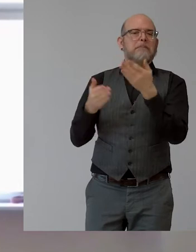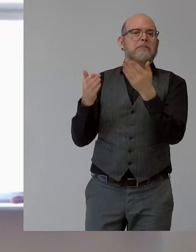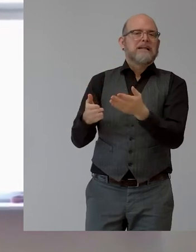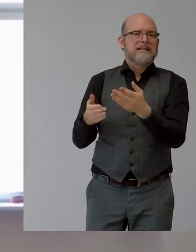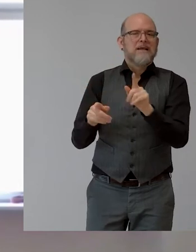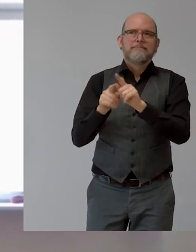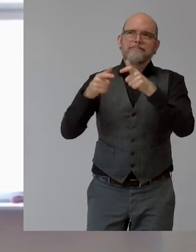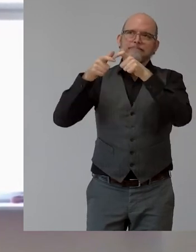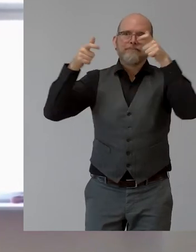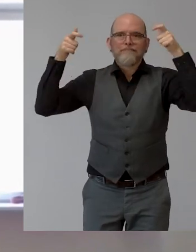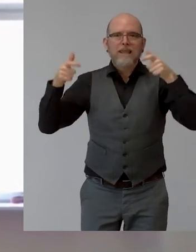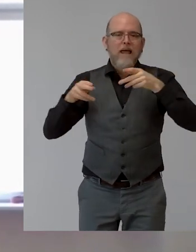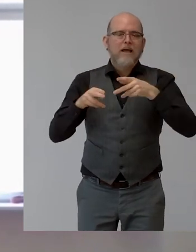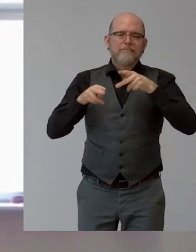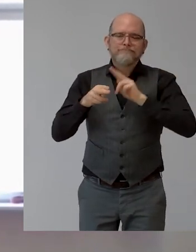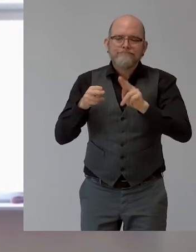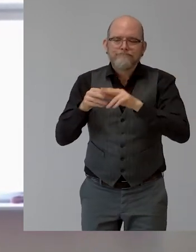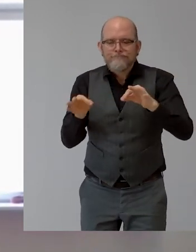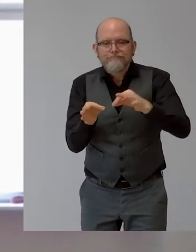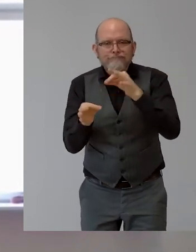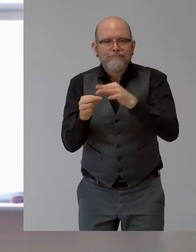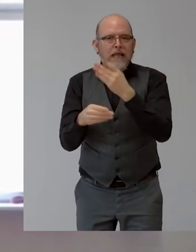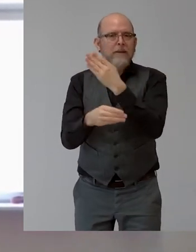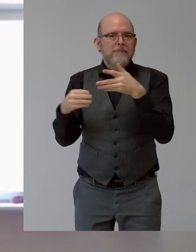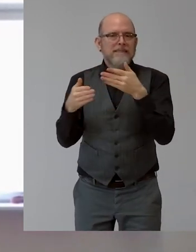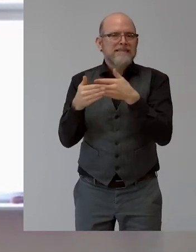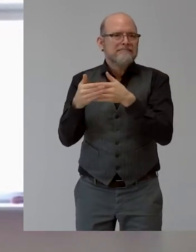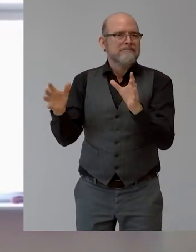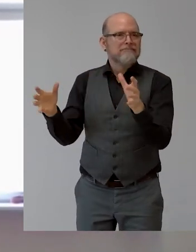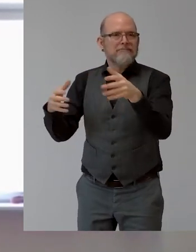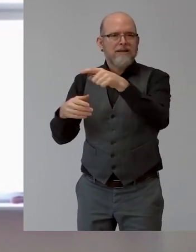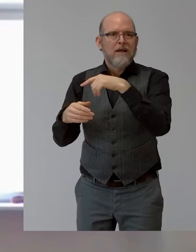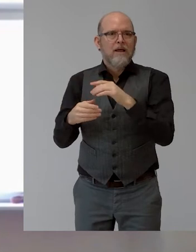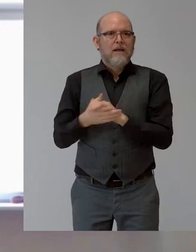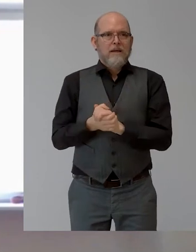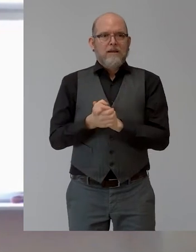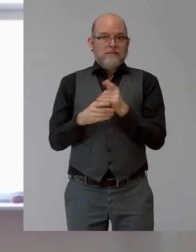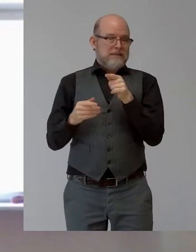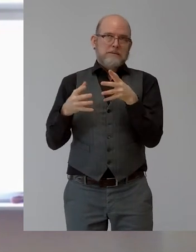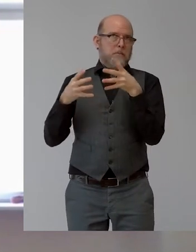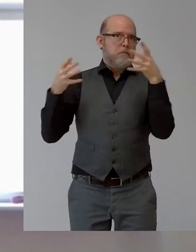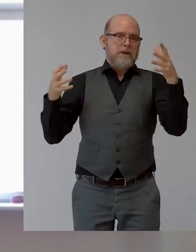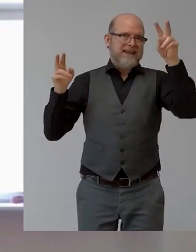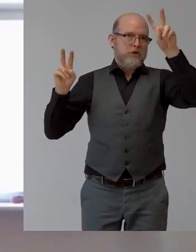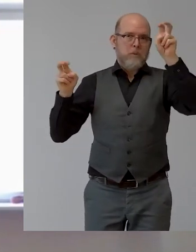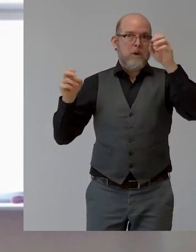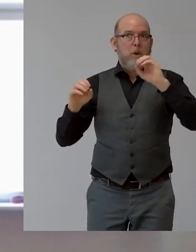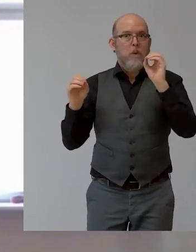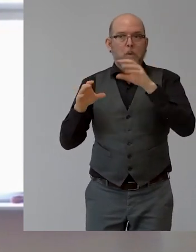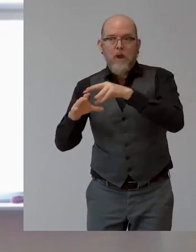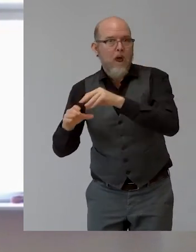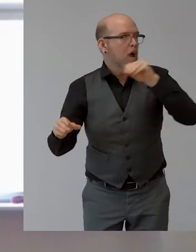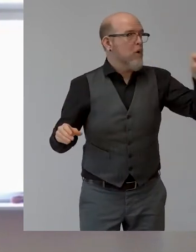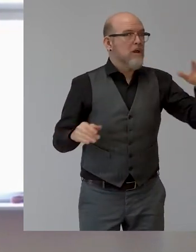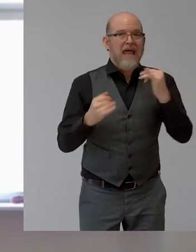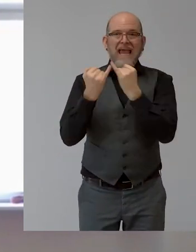auch angegangen werden muss, hängt auch stark mit dem anderen Thema der Abbau von Institutionen zusammen. Und im Hinblick auf